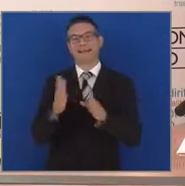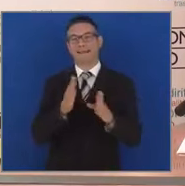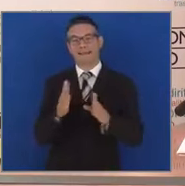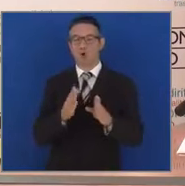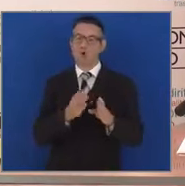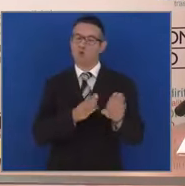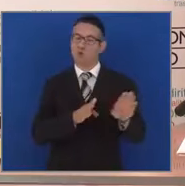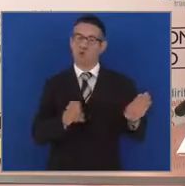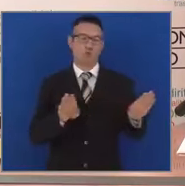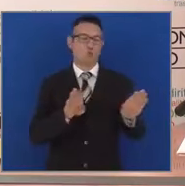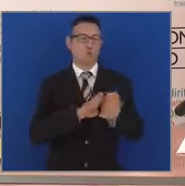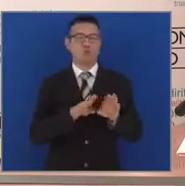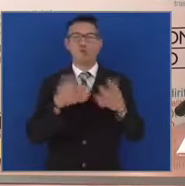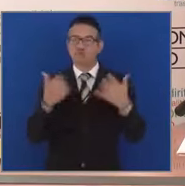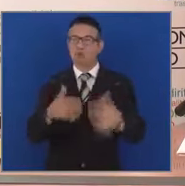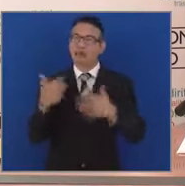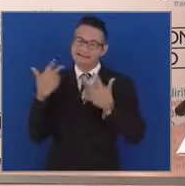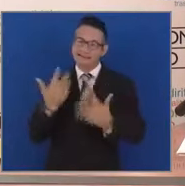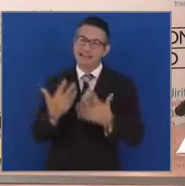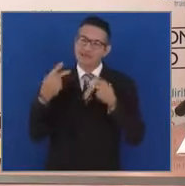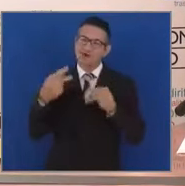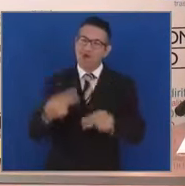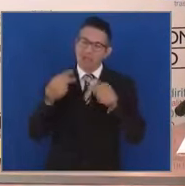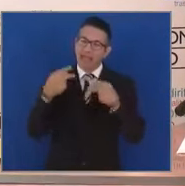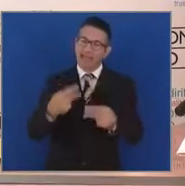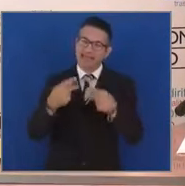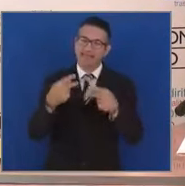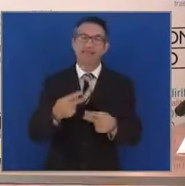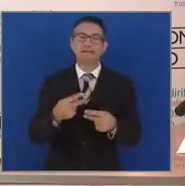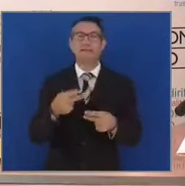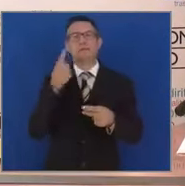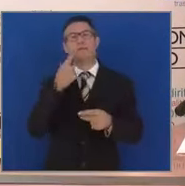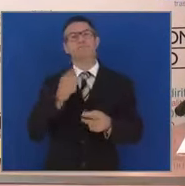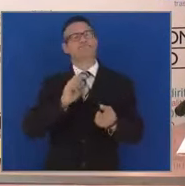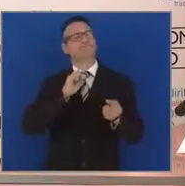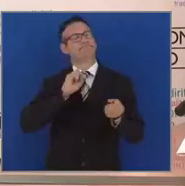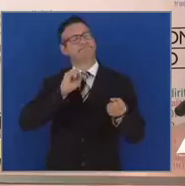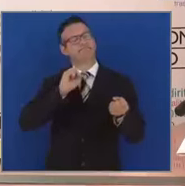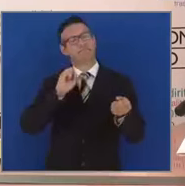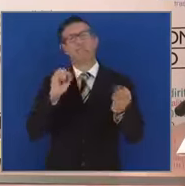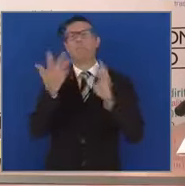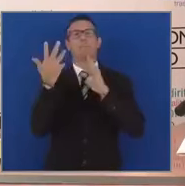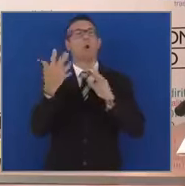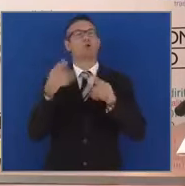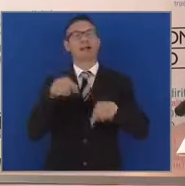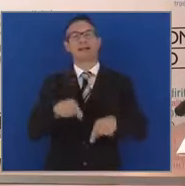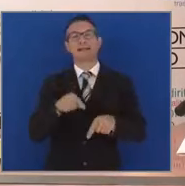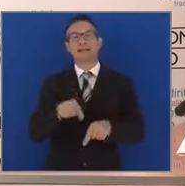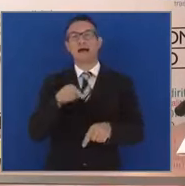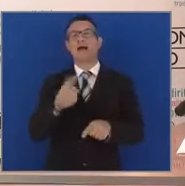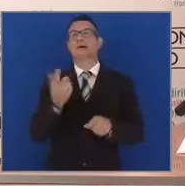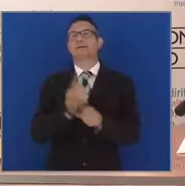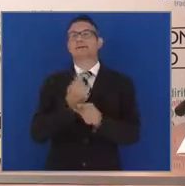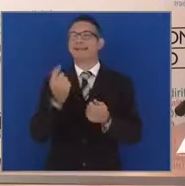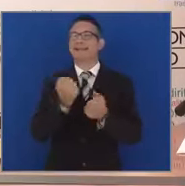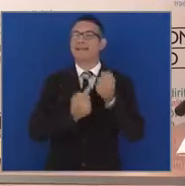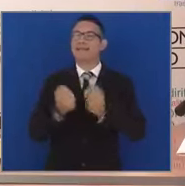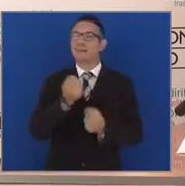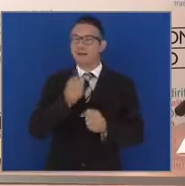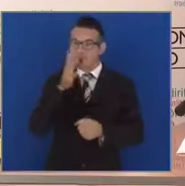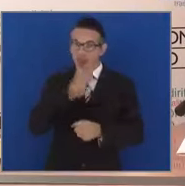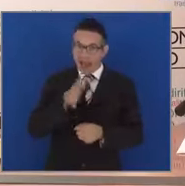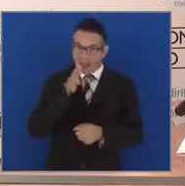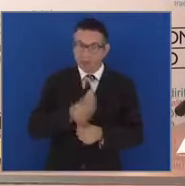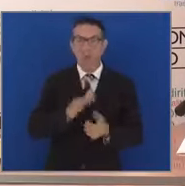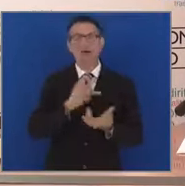anche qui dopo decenni all'insegna della modernità, del risparmio idrico e della modernizzazione della rete